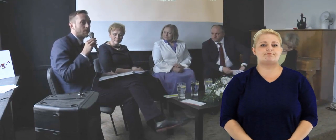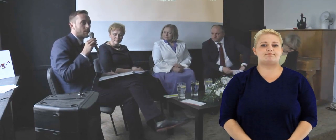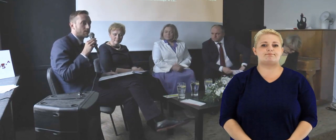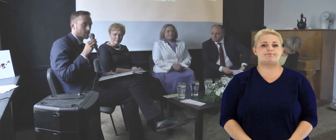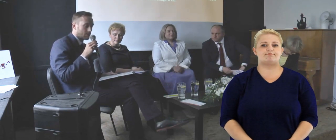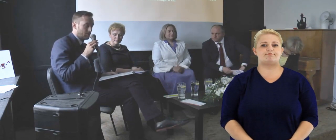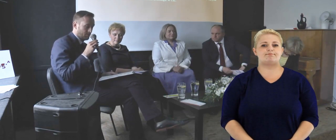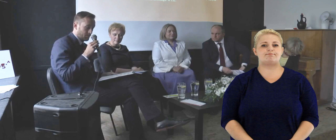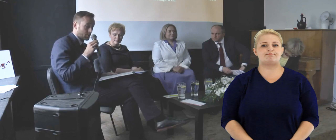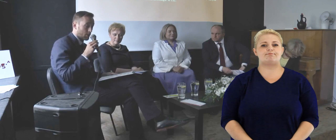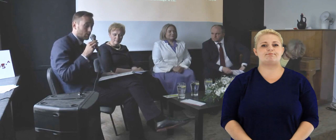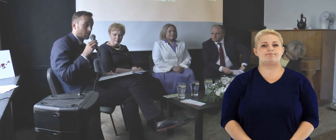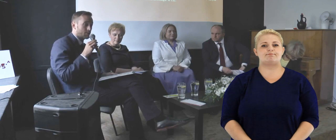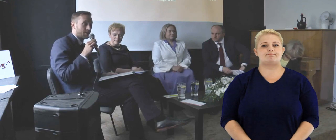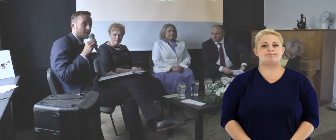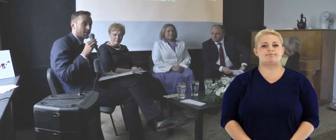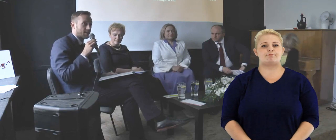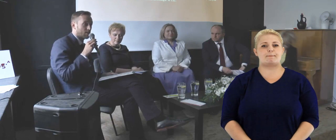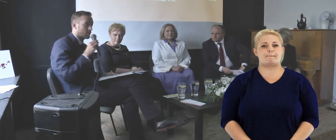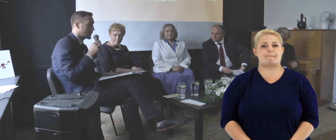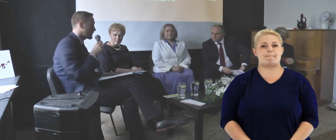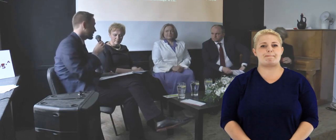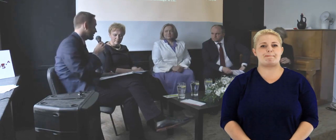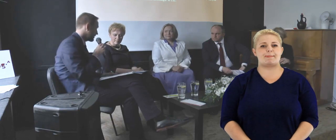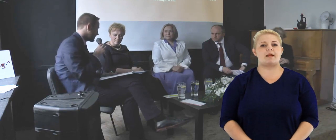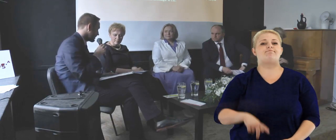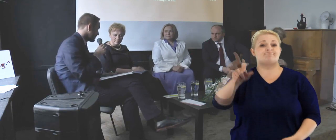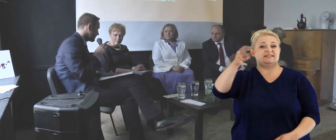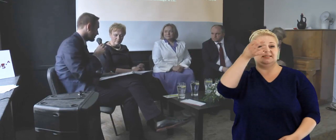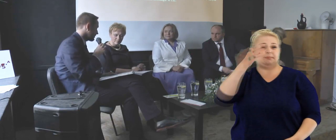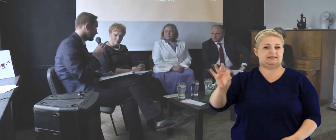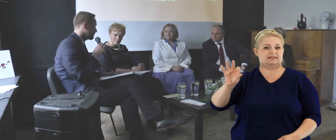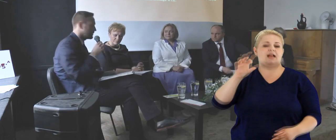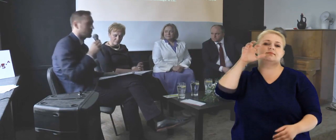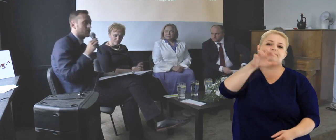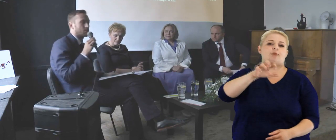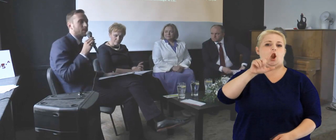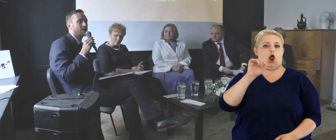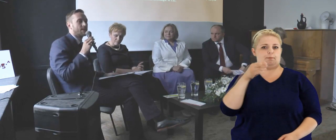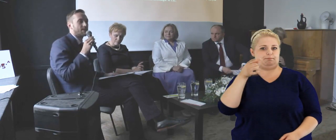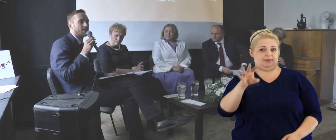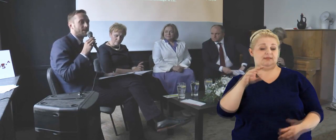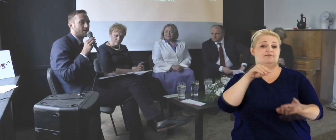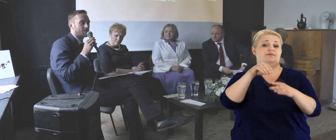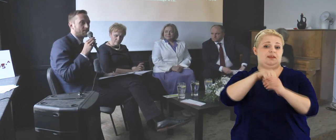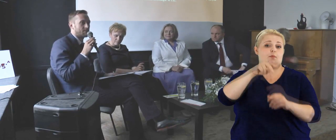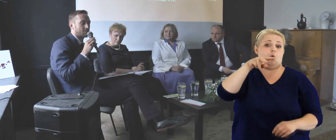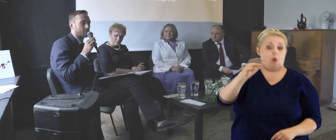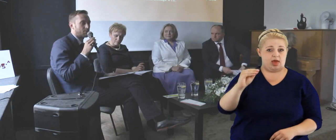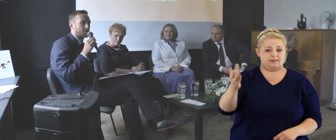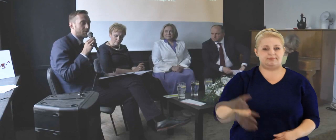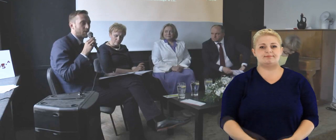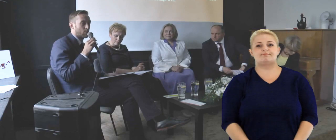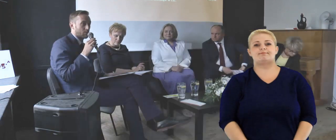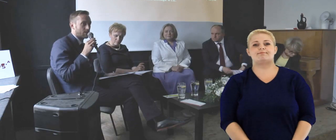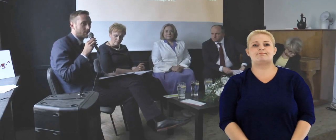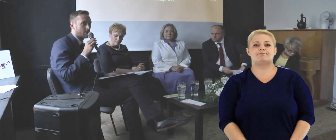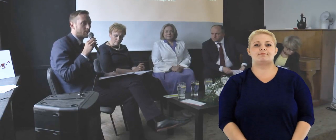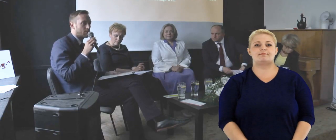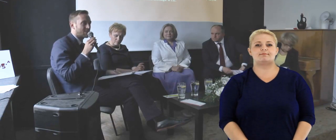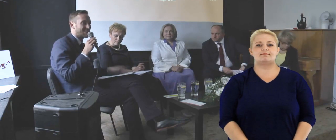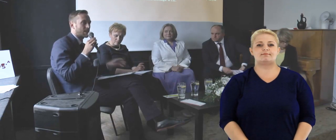Szkoły Głównej Handlowej, specjalistkę od lobbyingu w Unii